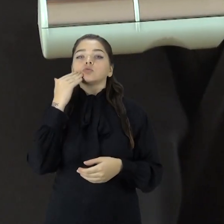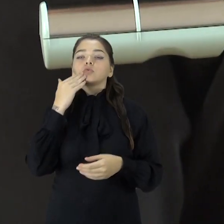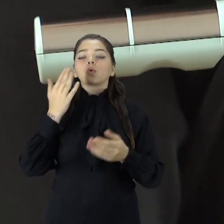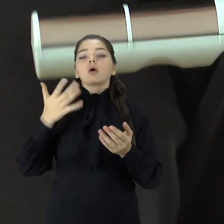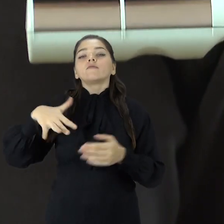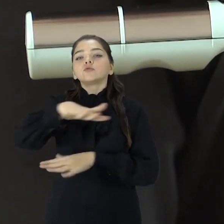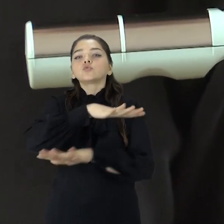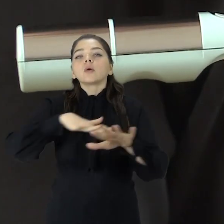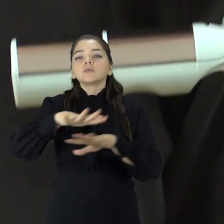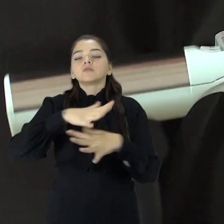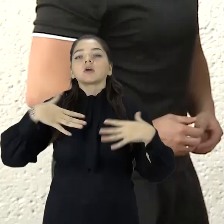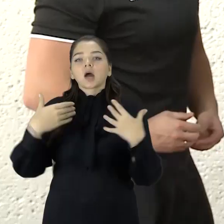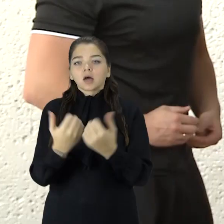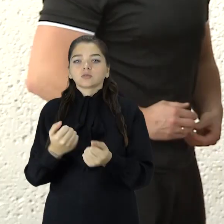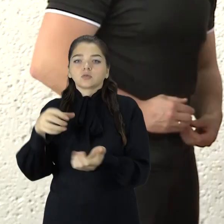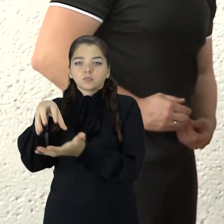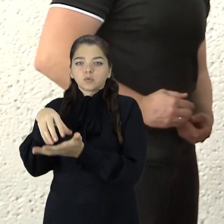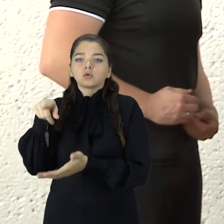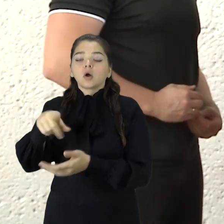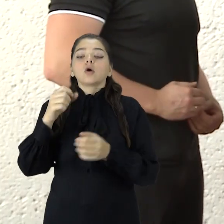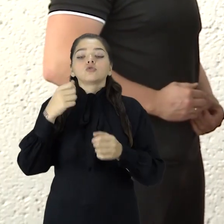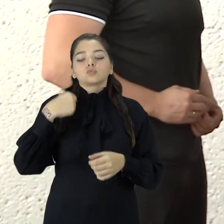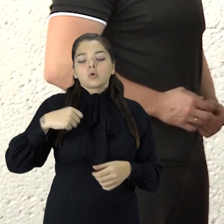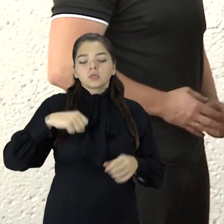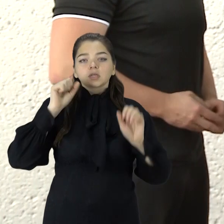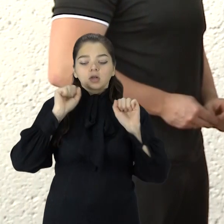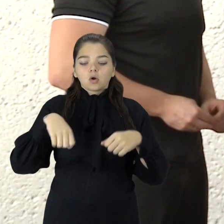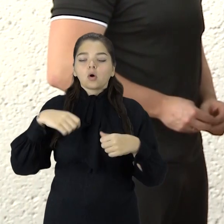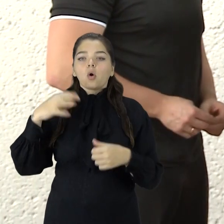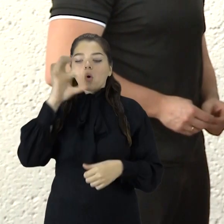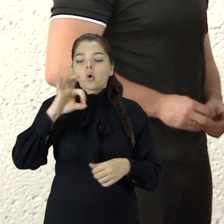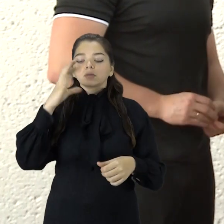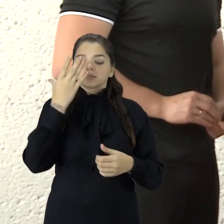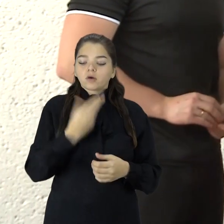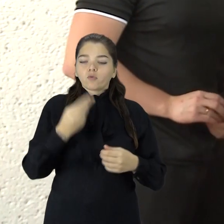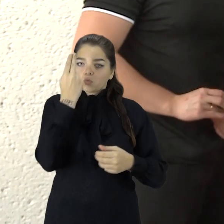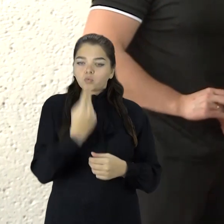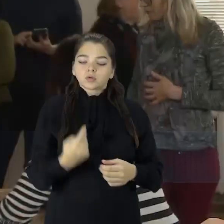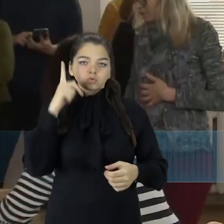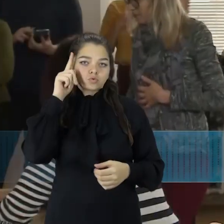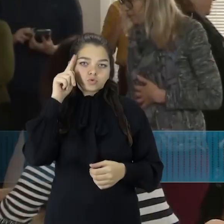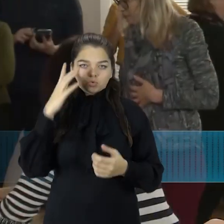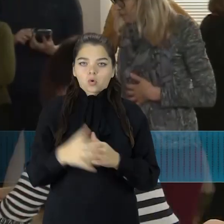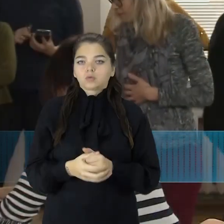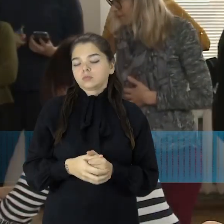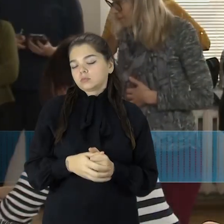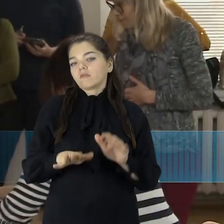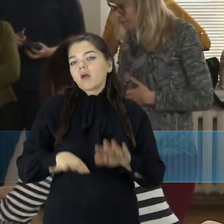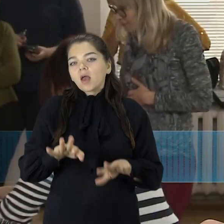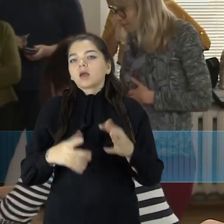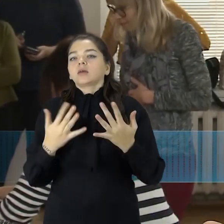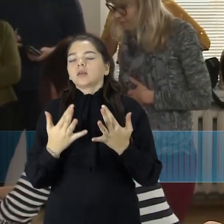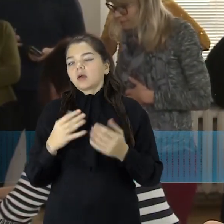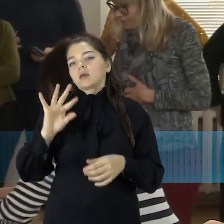biuroj, pacientai galėjo sužinoti savo kūno masės indeksą. Kiekvienais metais mūsų poliklinikoje vyksta renginiai